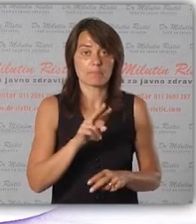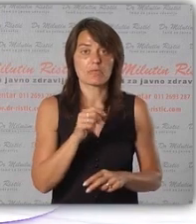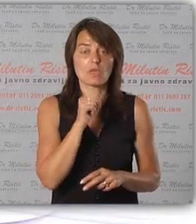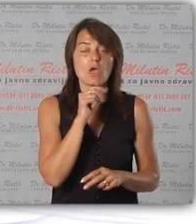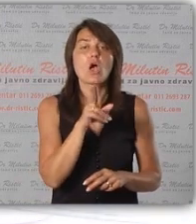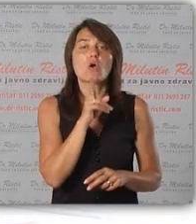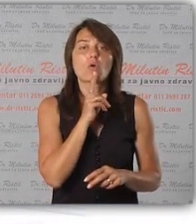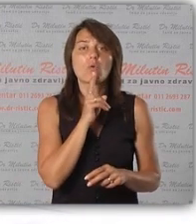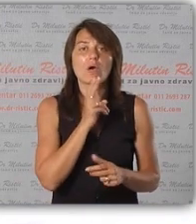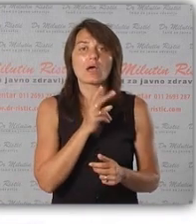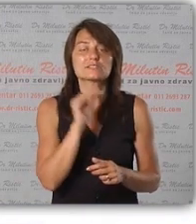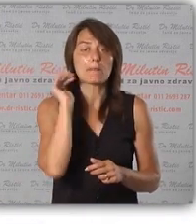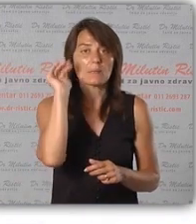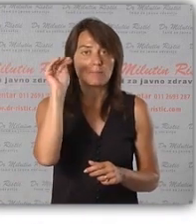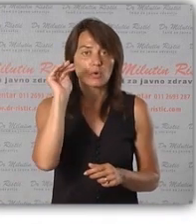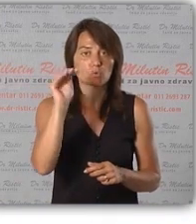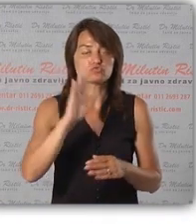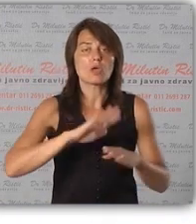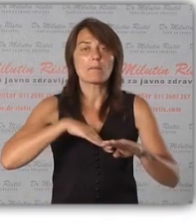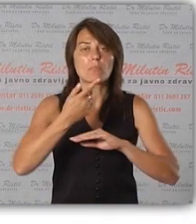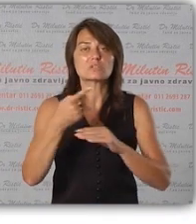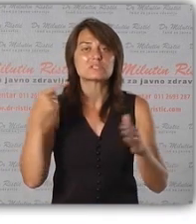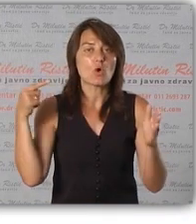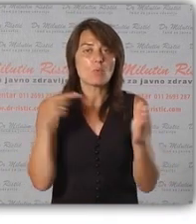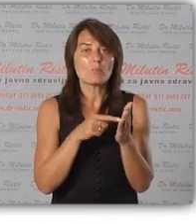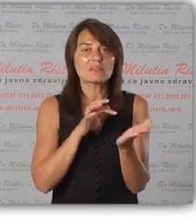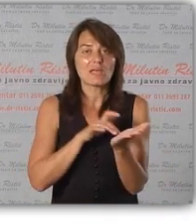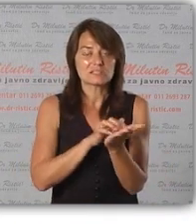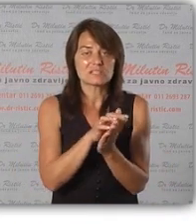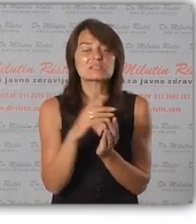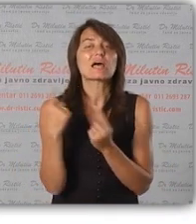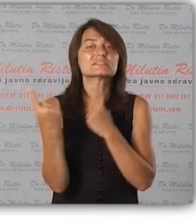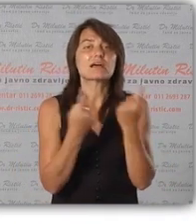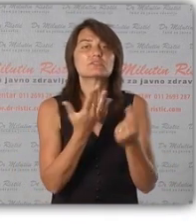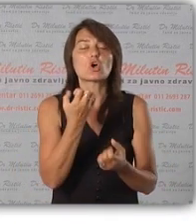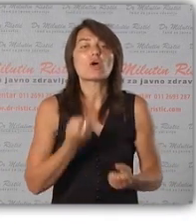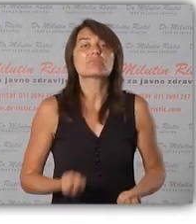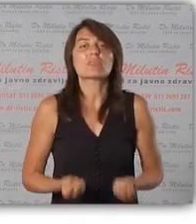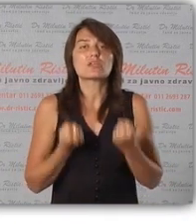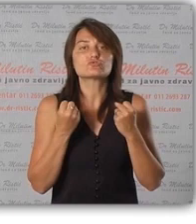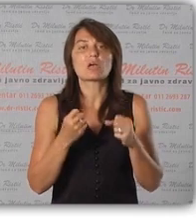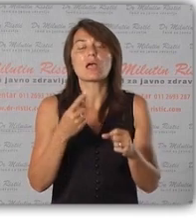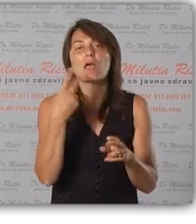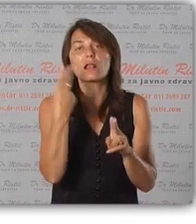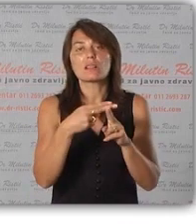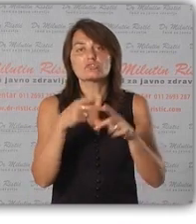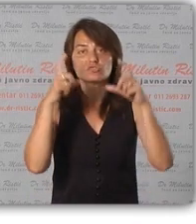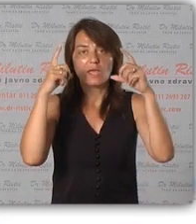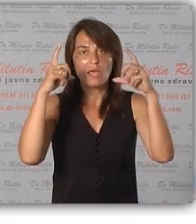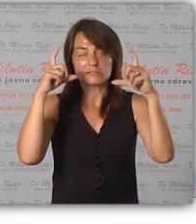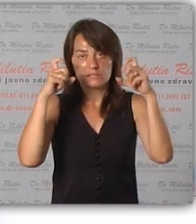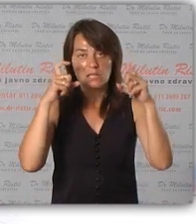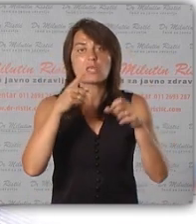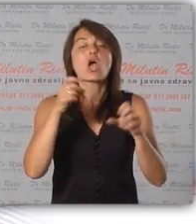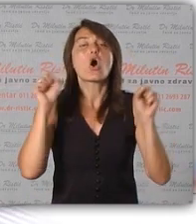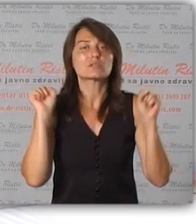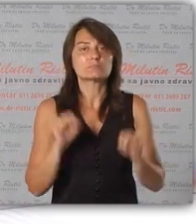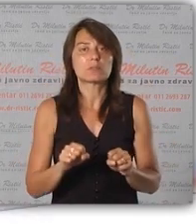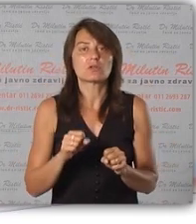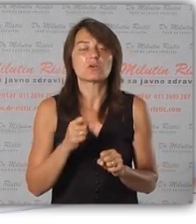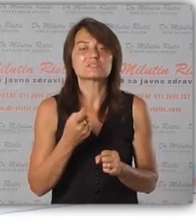terapije simptomatske koja se preporučuje nakon uboda insekata u zavisnosti od težine kliničke slike,